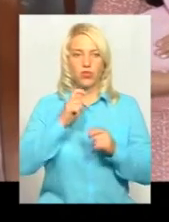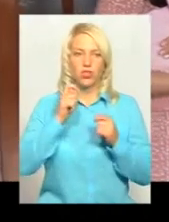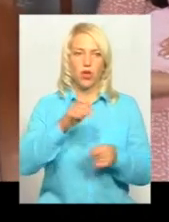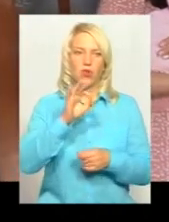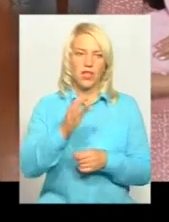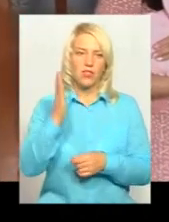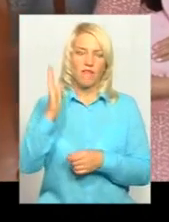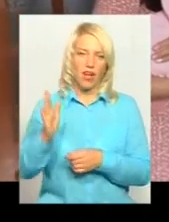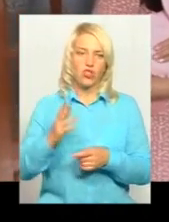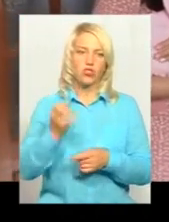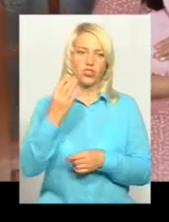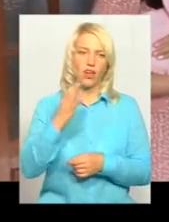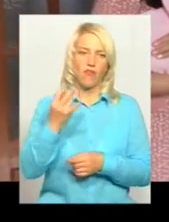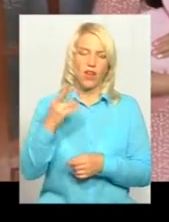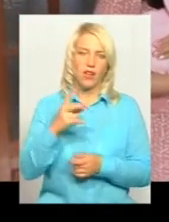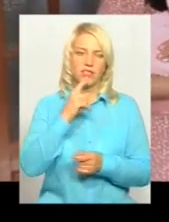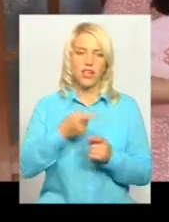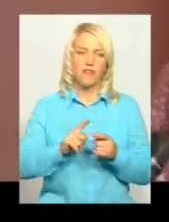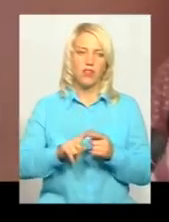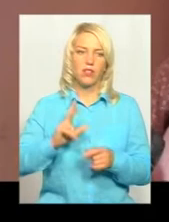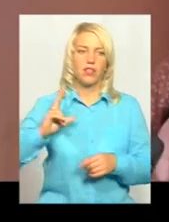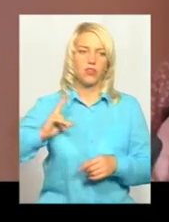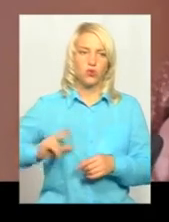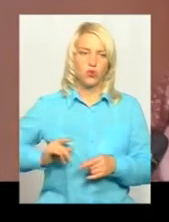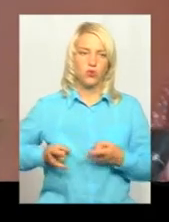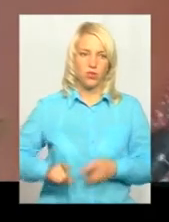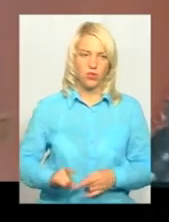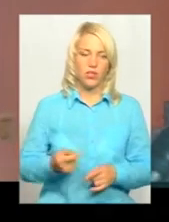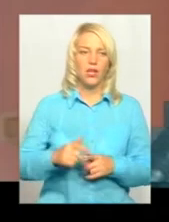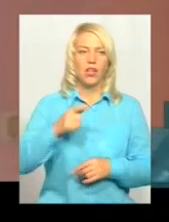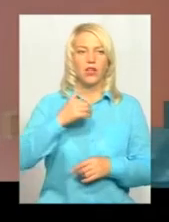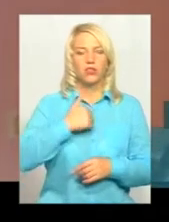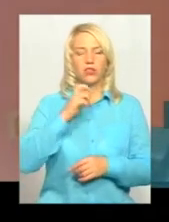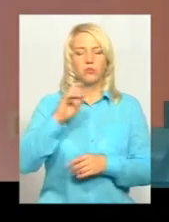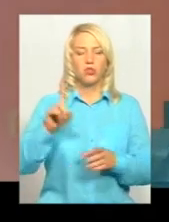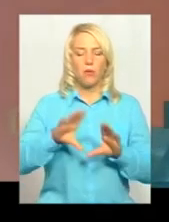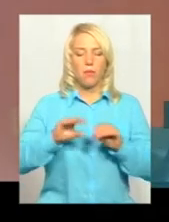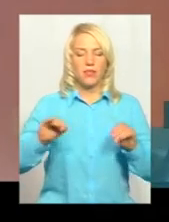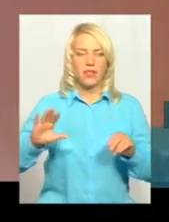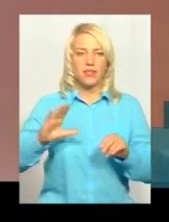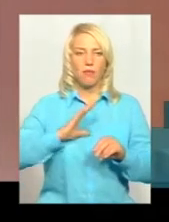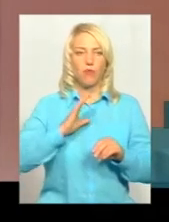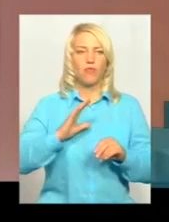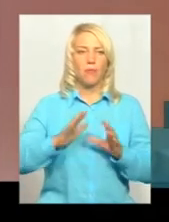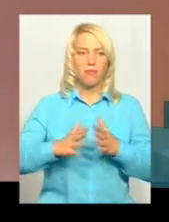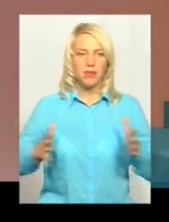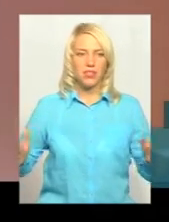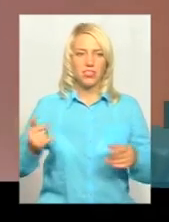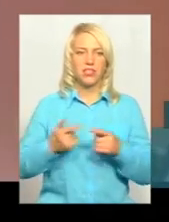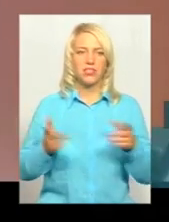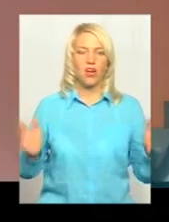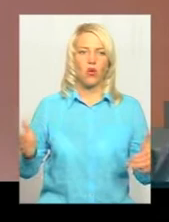народила в міському перинатальному центрі доньку Каріну. Хотілося б, щоб матрас був набагато більший, або коробка